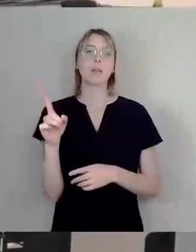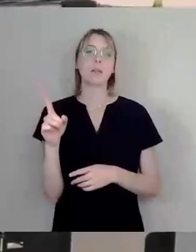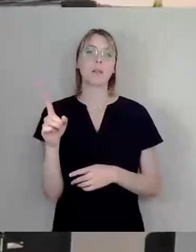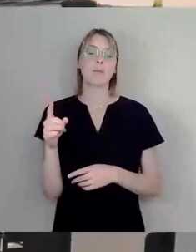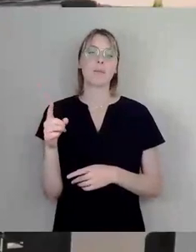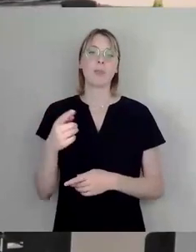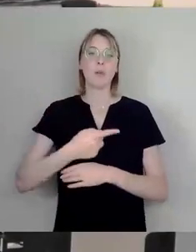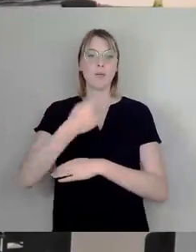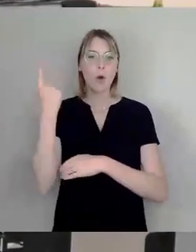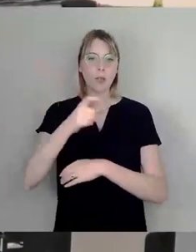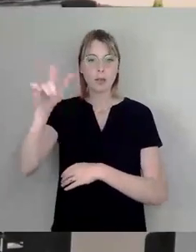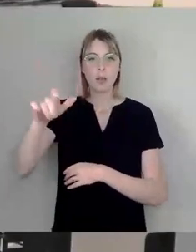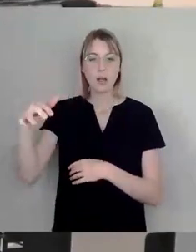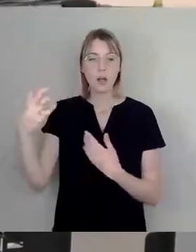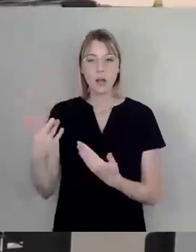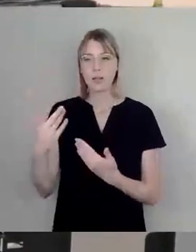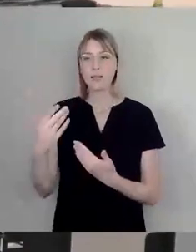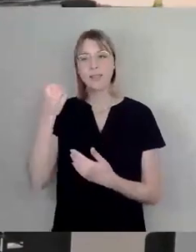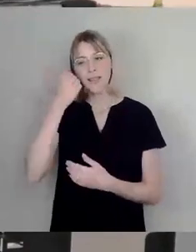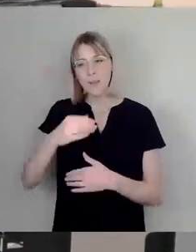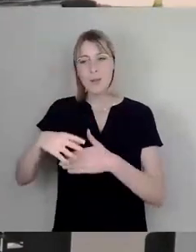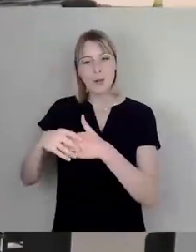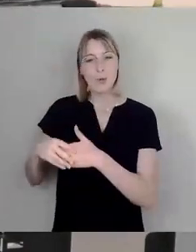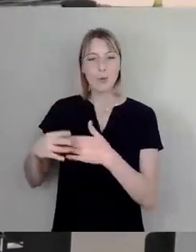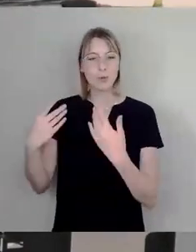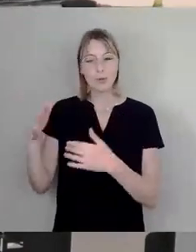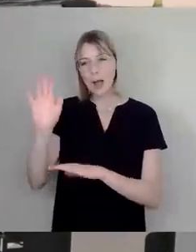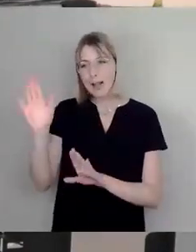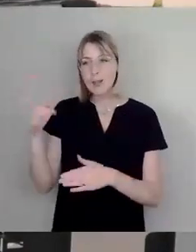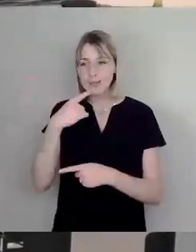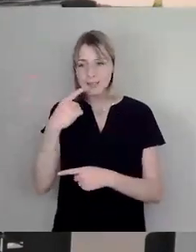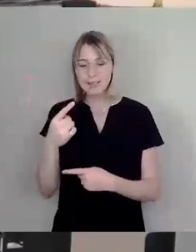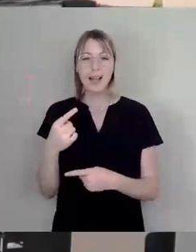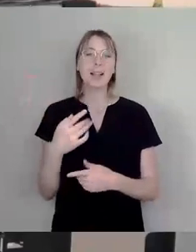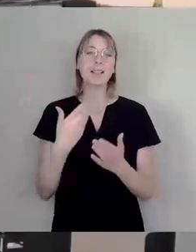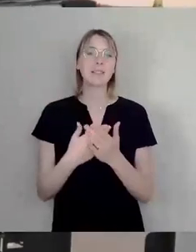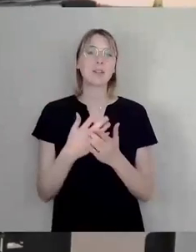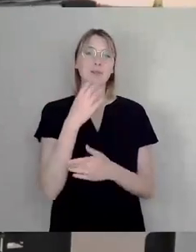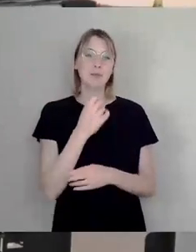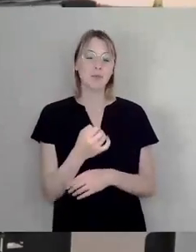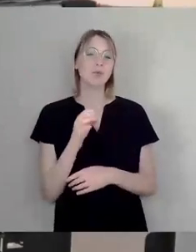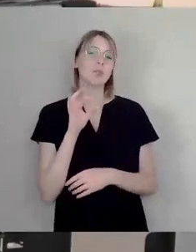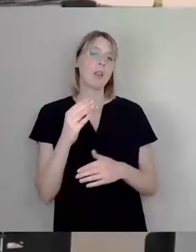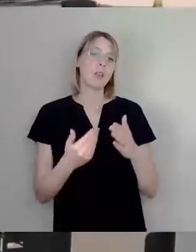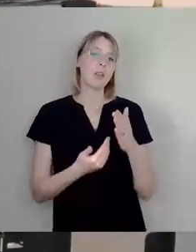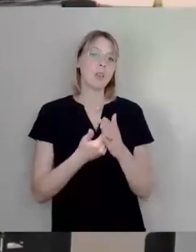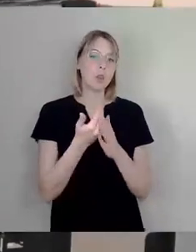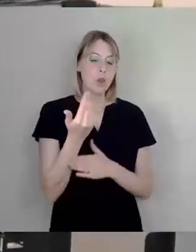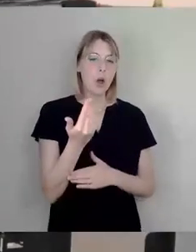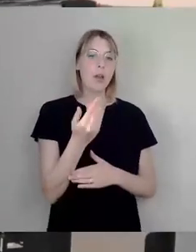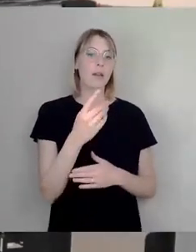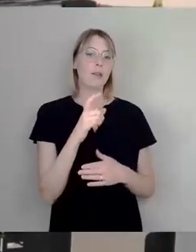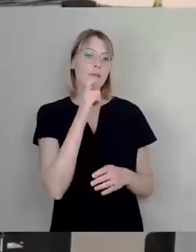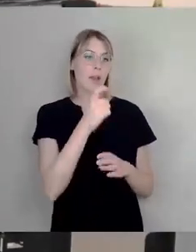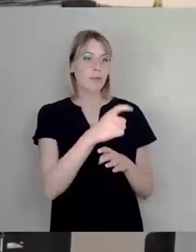nett gegrüßt haben unten. und wünsche den Neuen, die da jetzt in Verantwortung sind für nochmal fünf